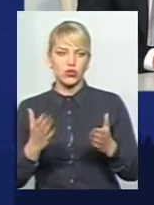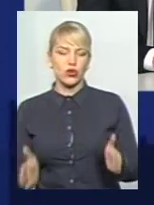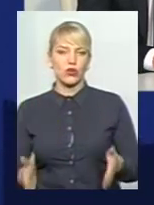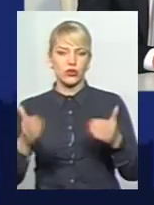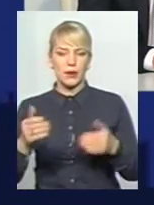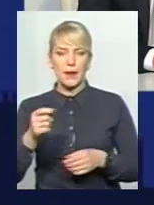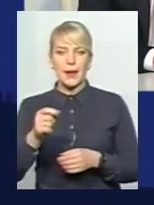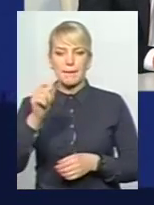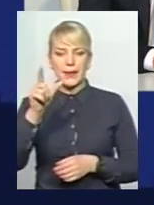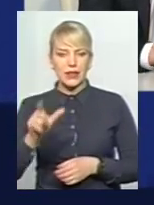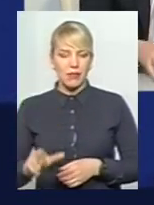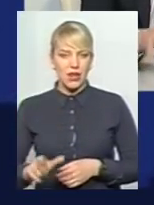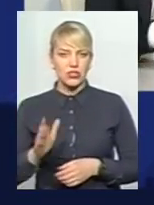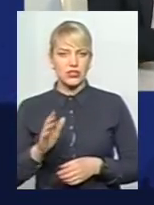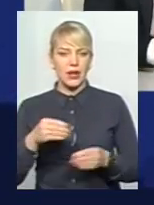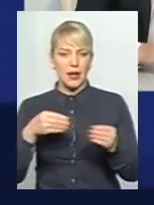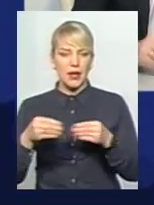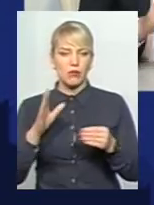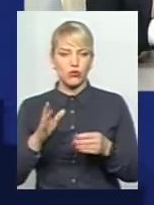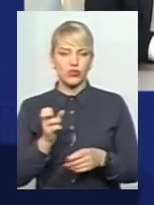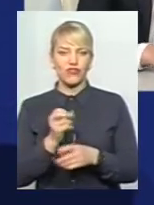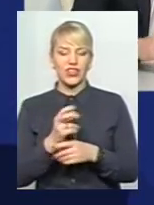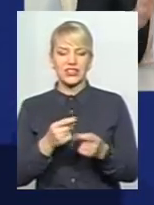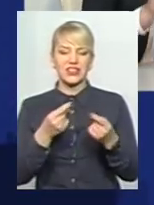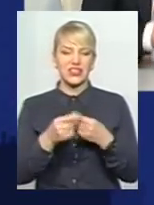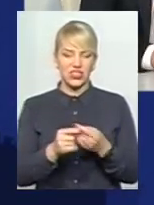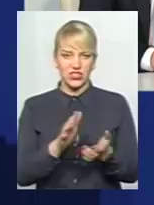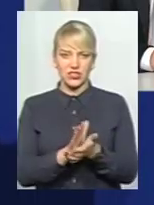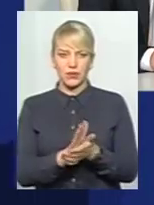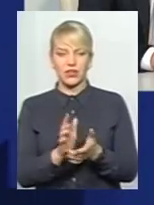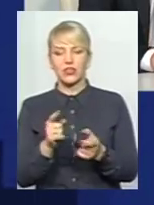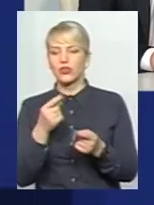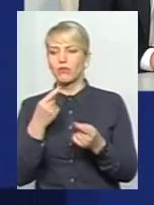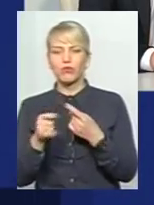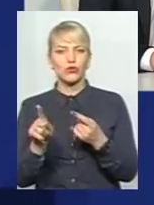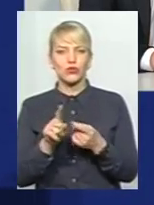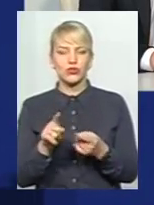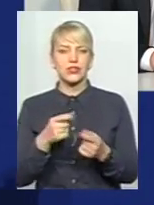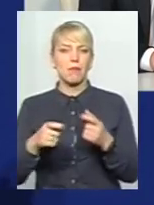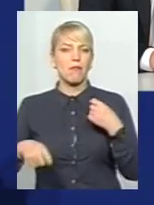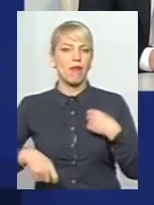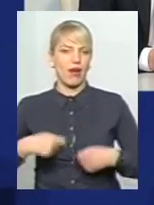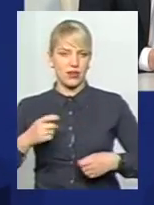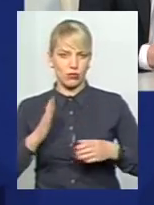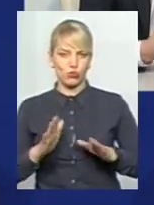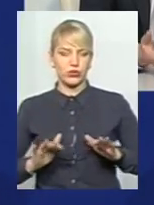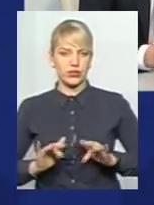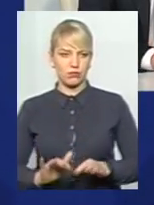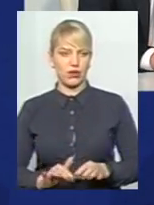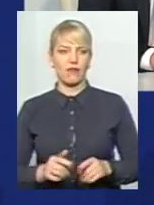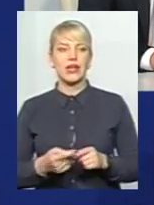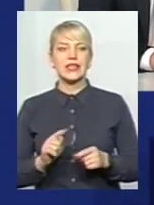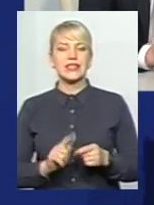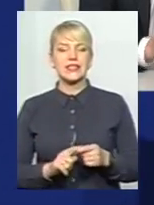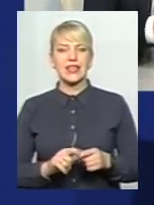пляшка, будуть викидати будь-яке інше сміття, чи органіку, чи будь-що інше, то все марна справа, то просто, напевно, десь